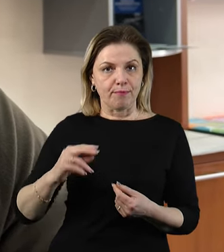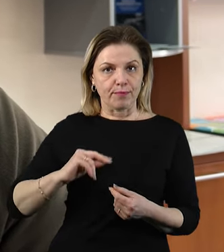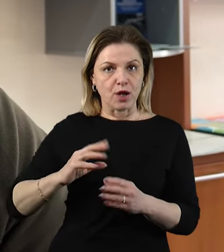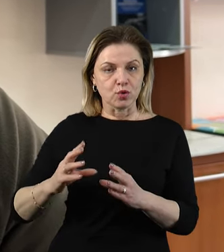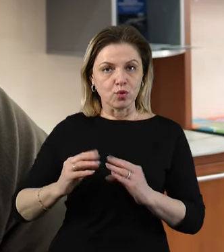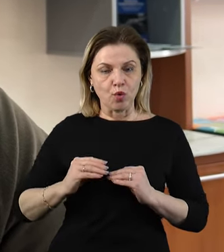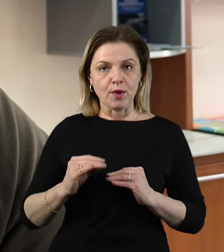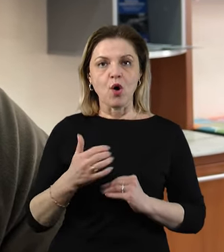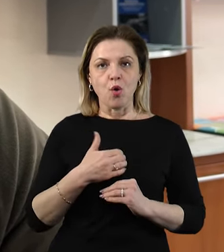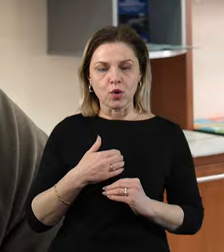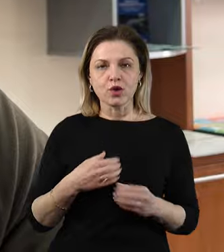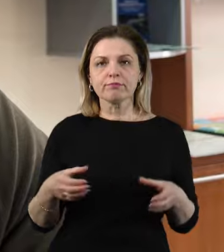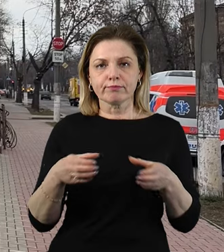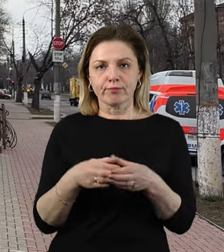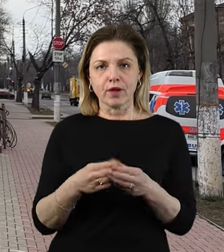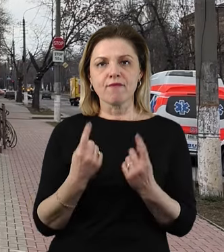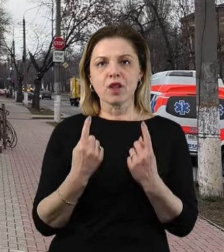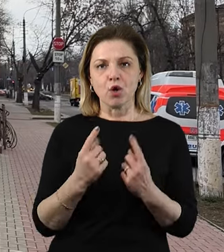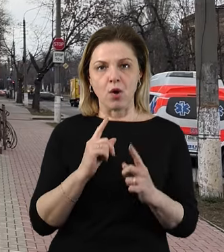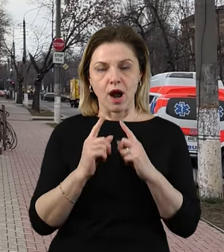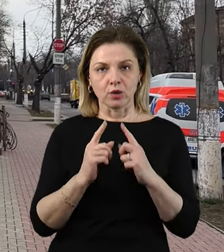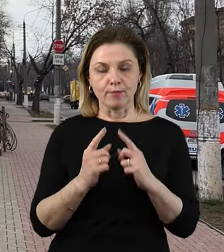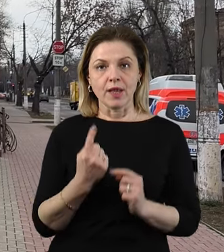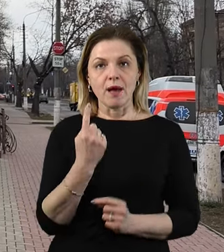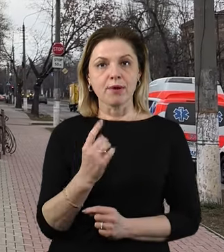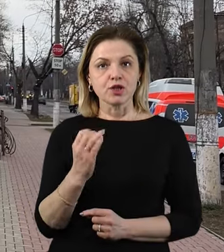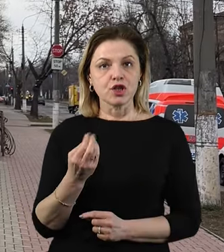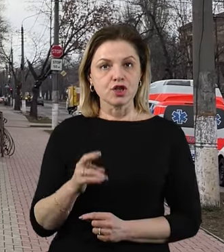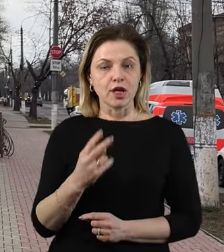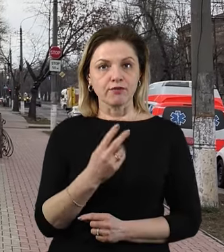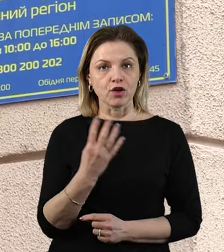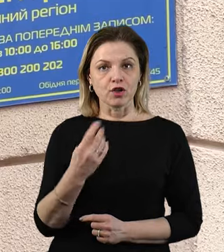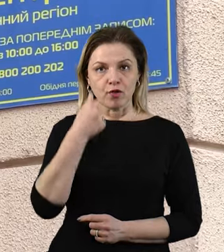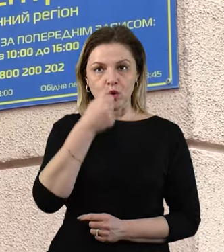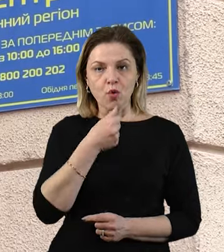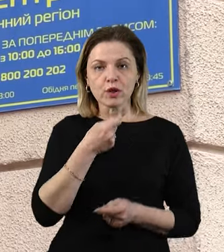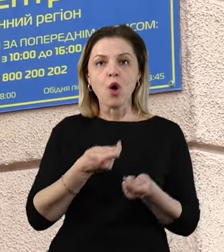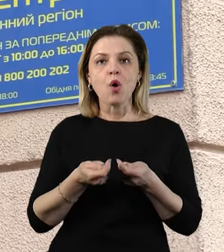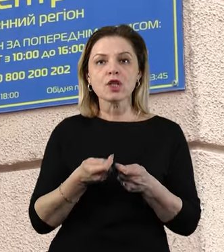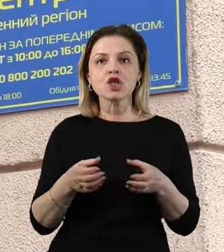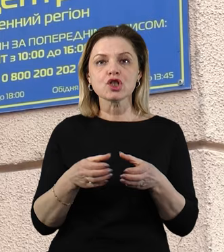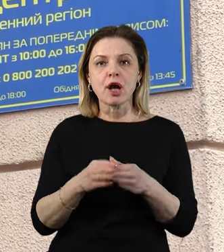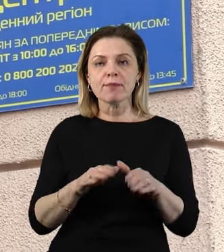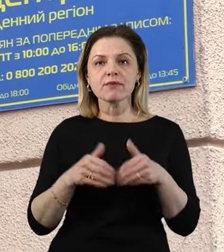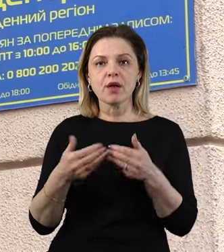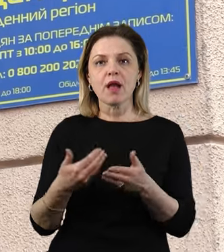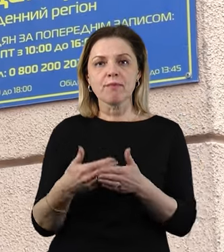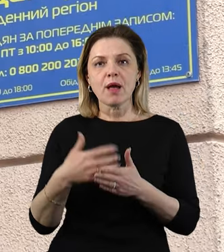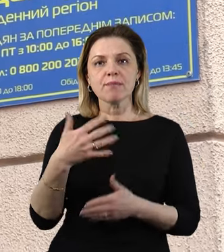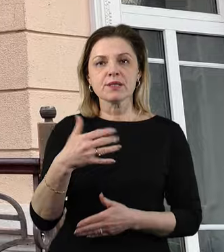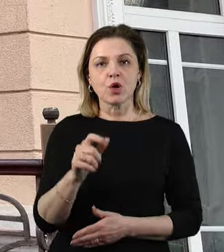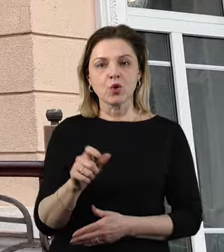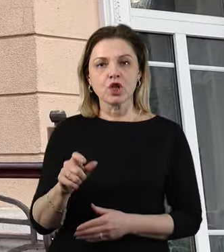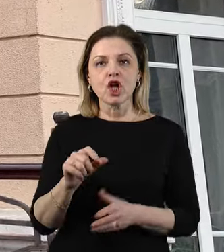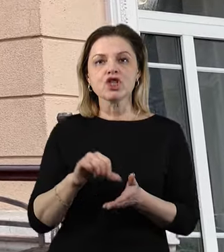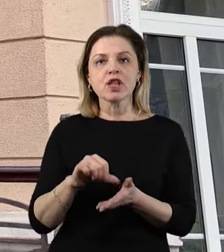ми хочемо зібрати їх в одну велику раду. З 1 січня 2024 року до Координаційного штабу звернулись бузько 50 людей,